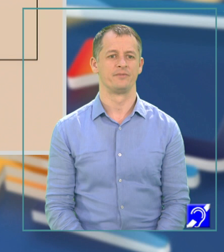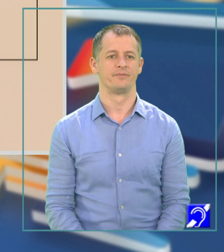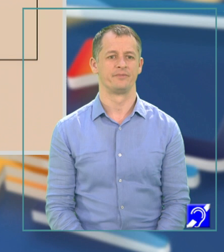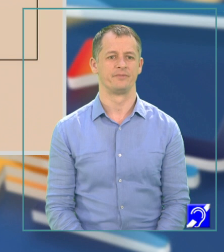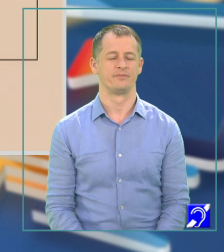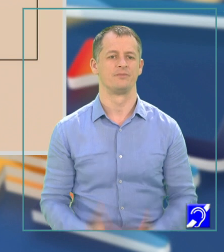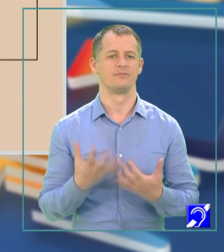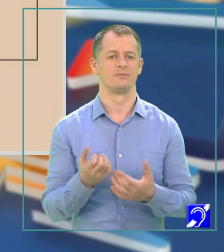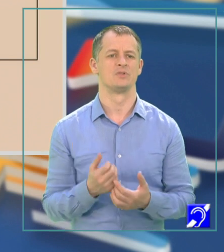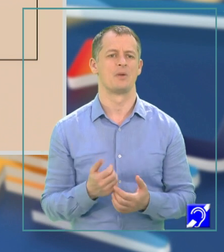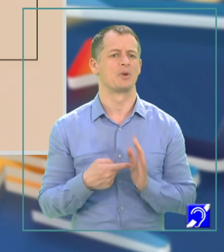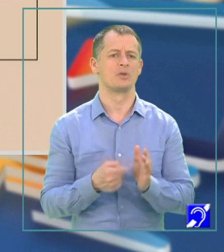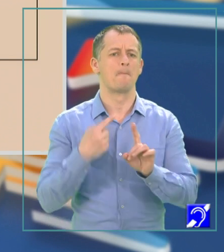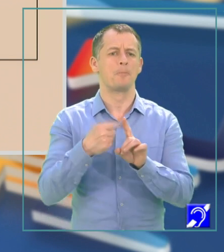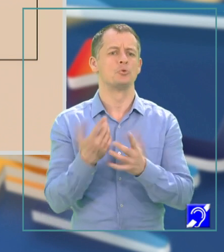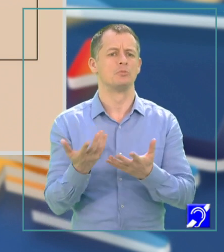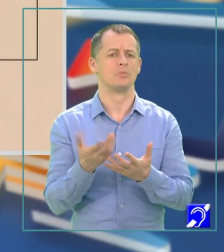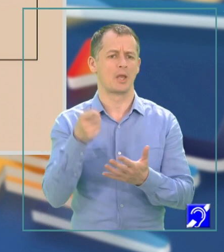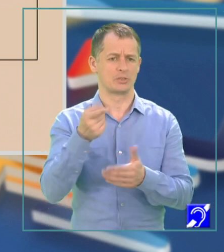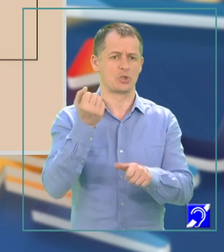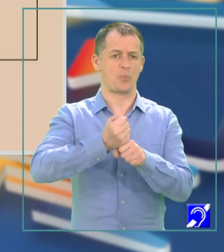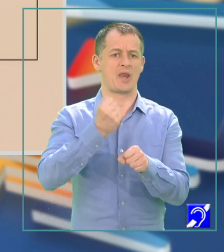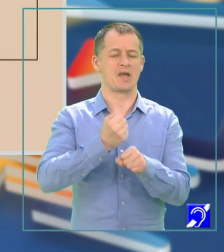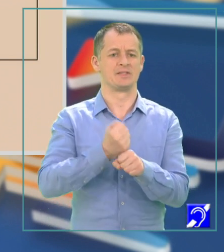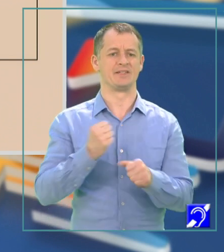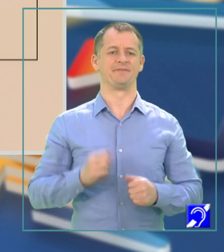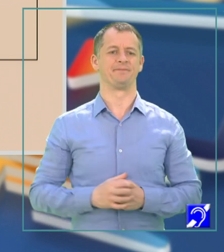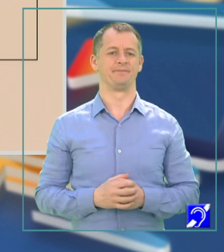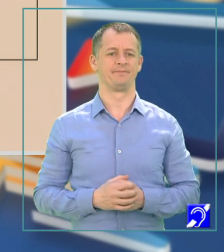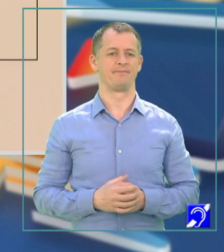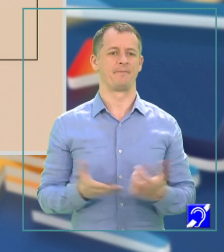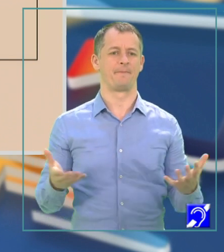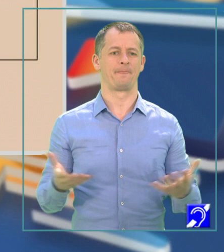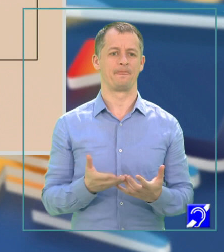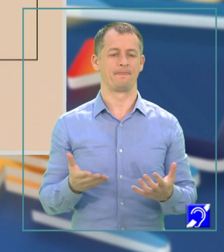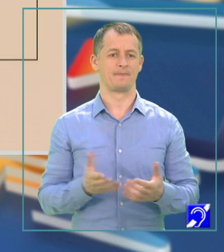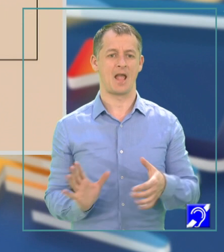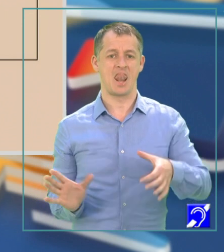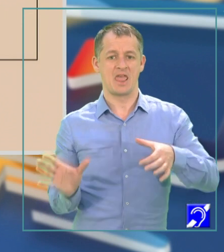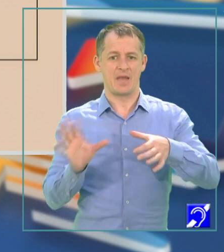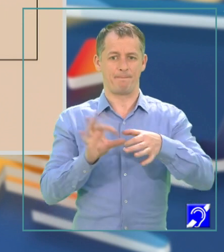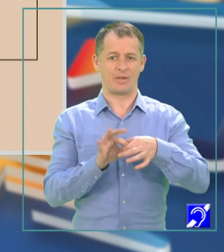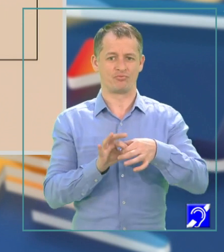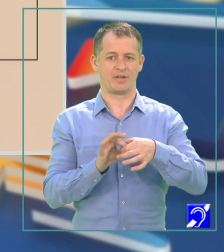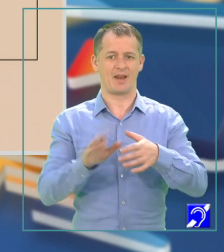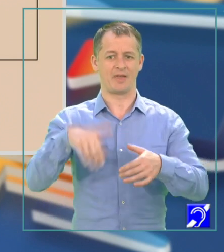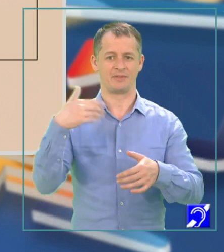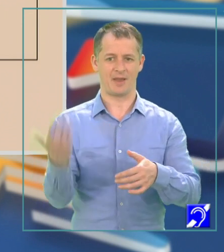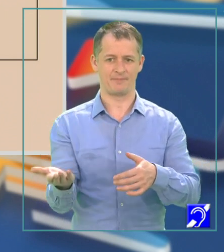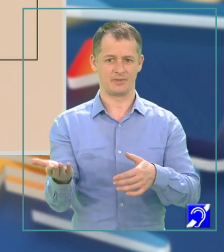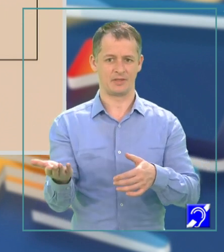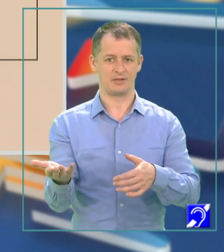Ce a apărut în plus? A apărut această operație care lipește la dreapta